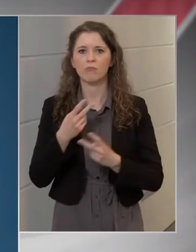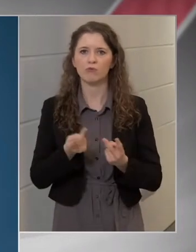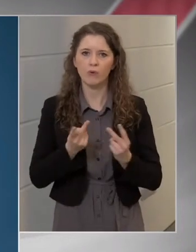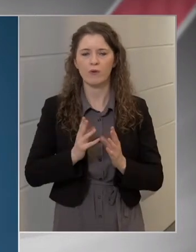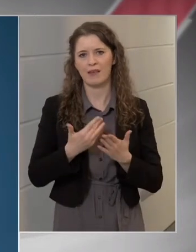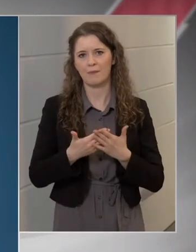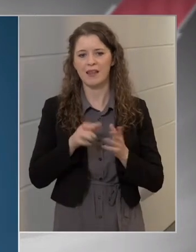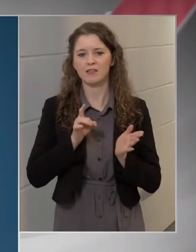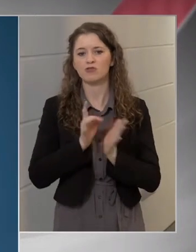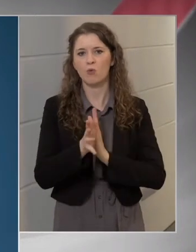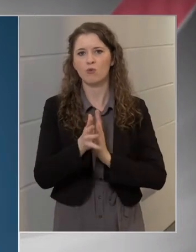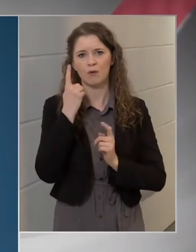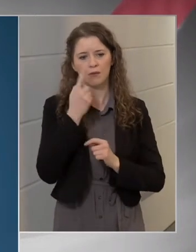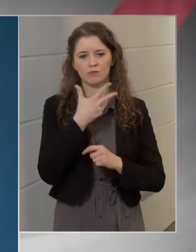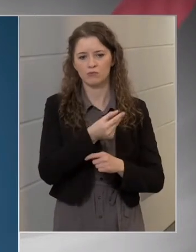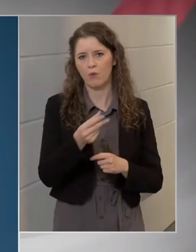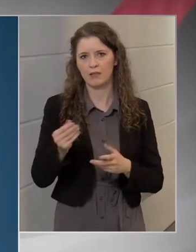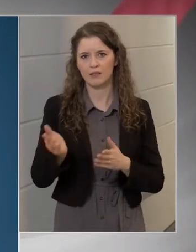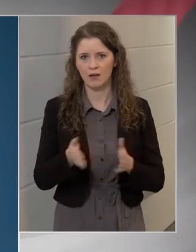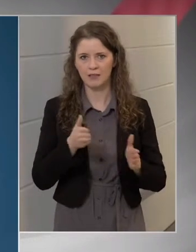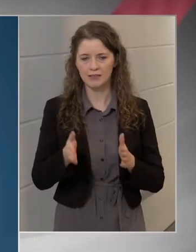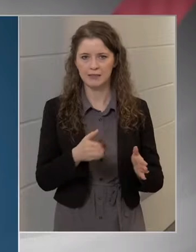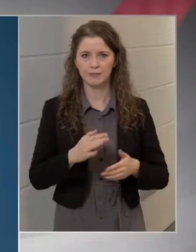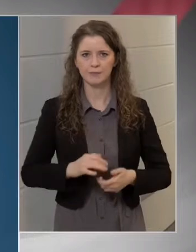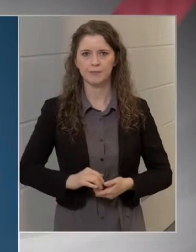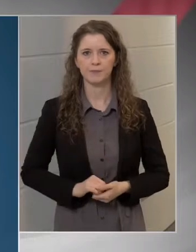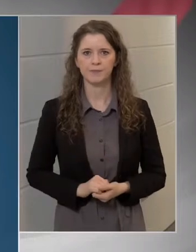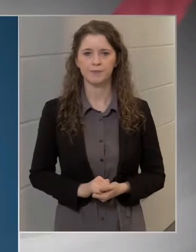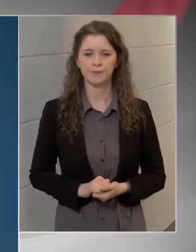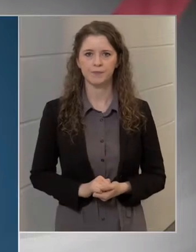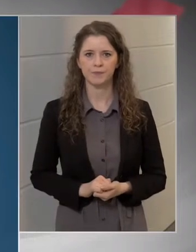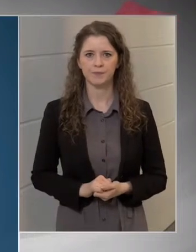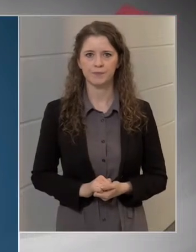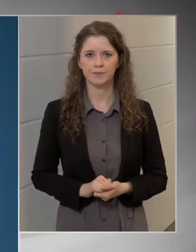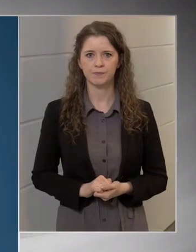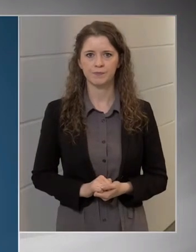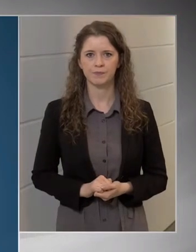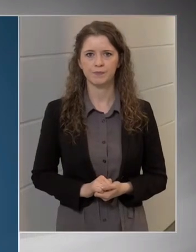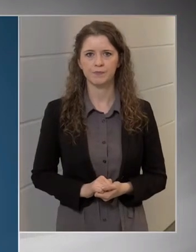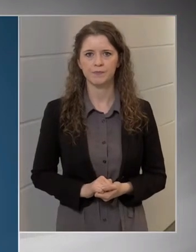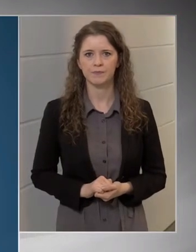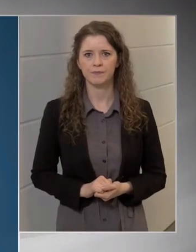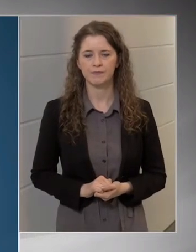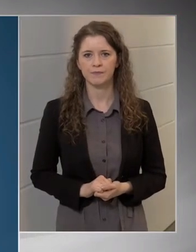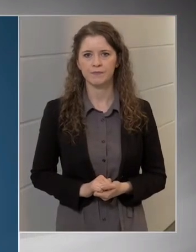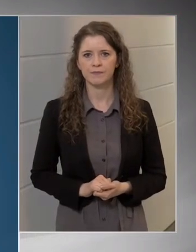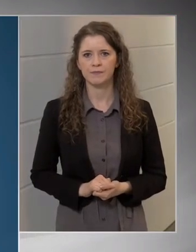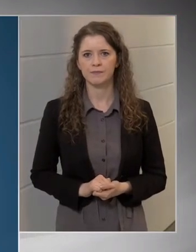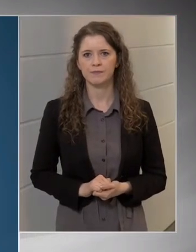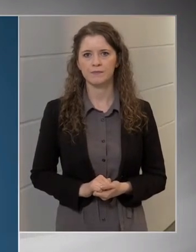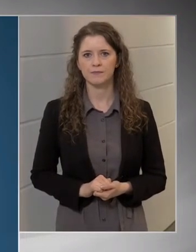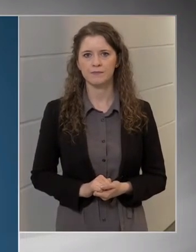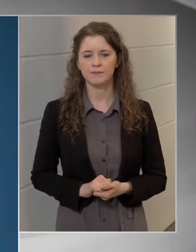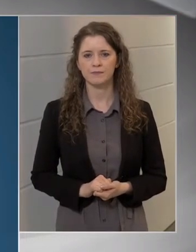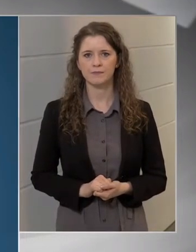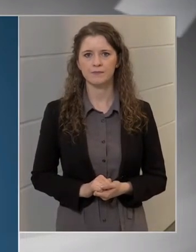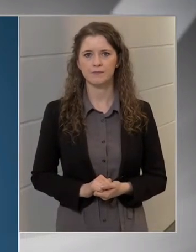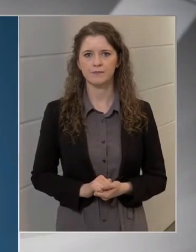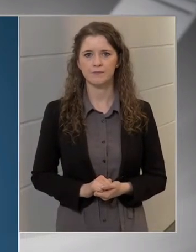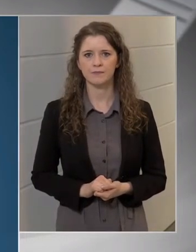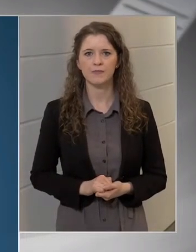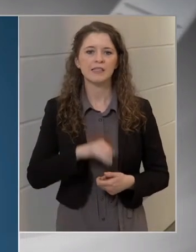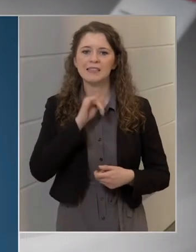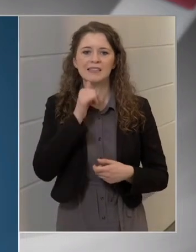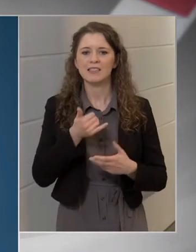gyorsabbá tudja tenni az oltakozásnak a lezajlását. Nincs